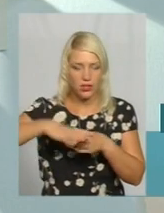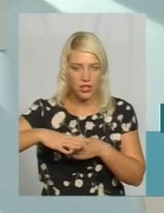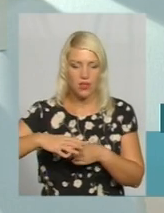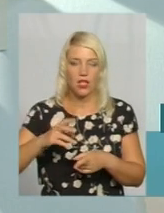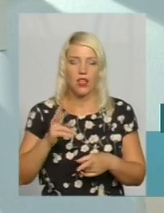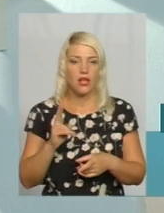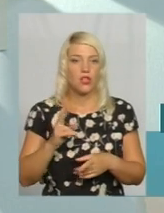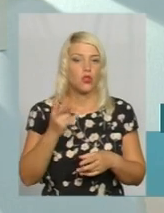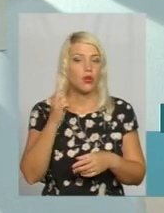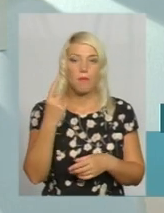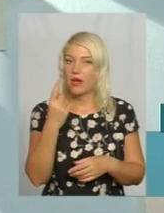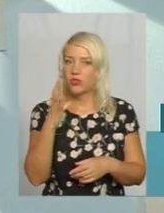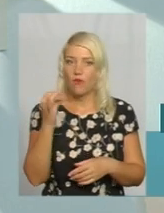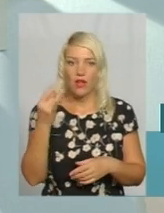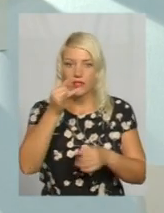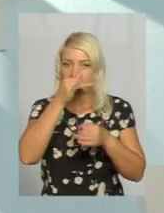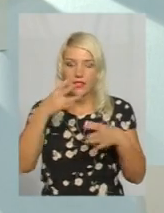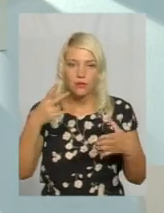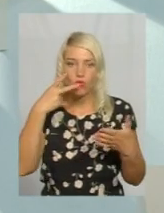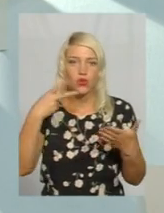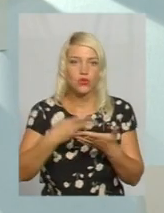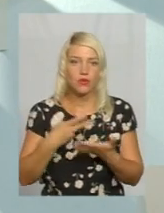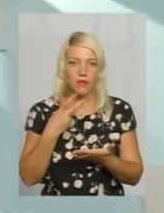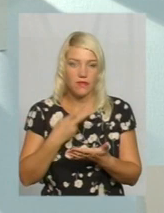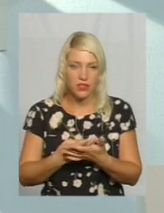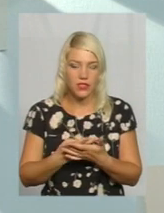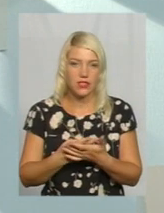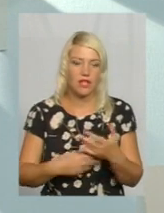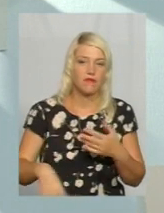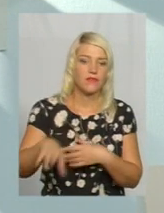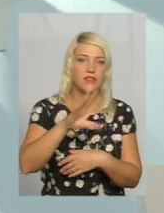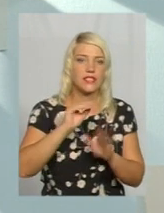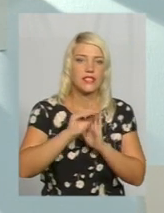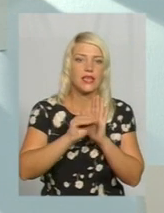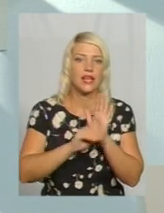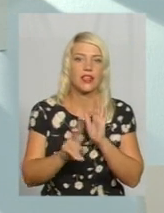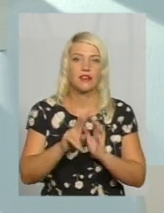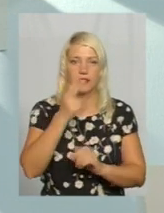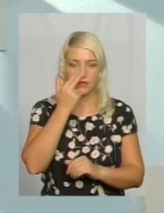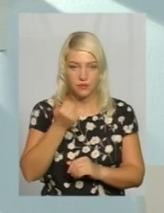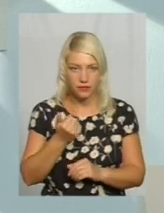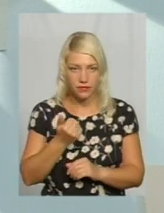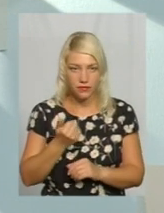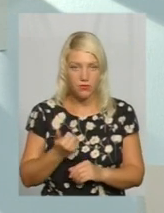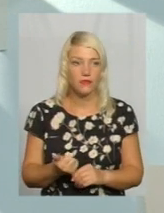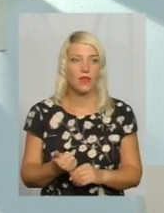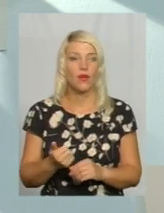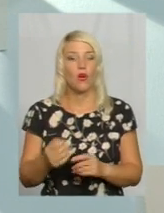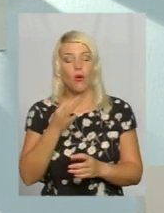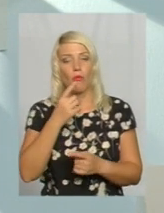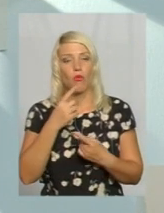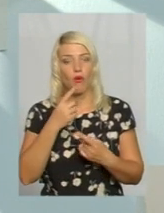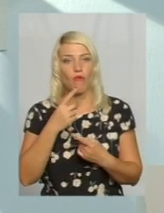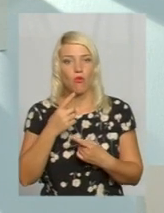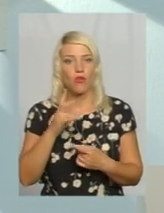вересня вони не зможуть дивитися практично всі телеканали, які вони сьогодні приймають. Поговоримо про